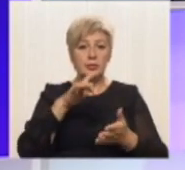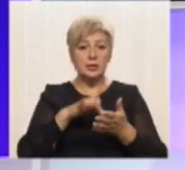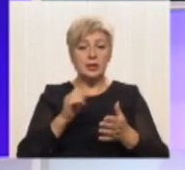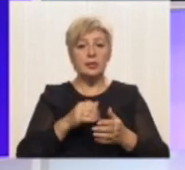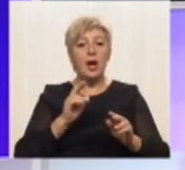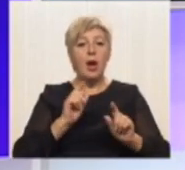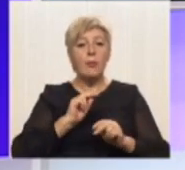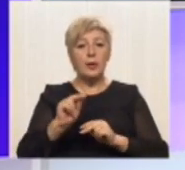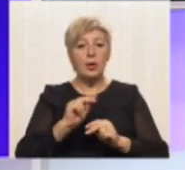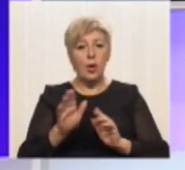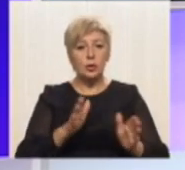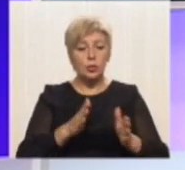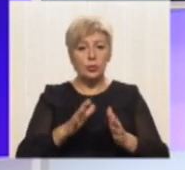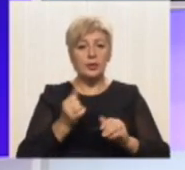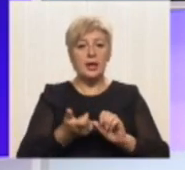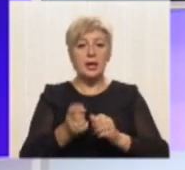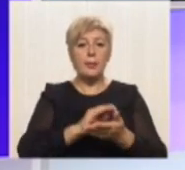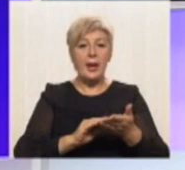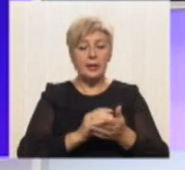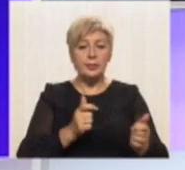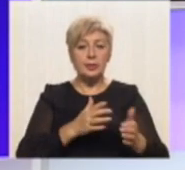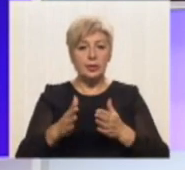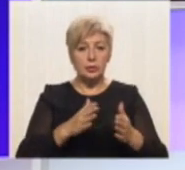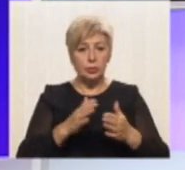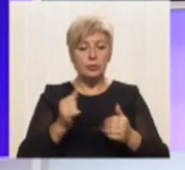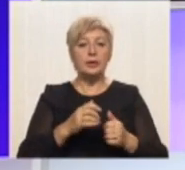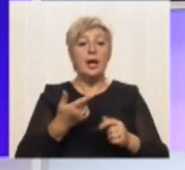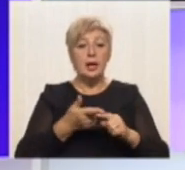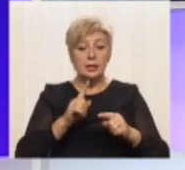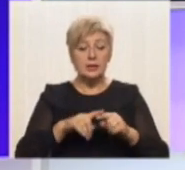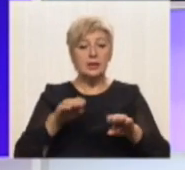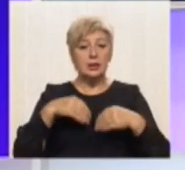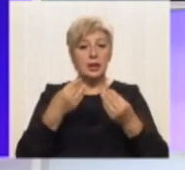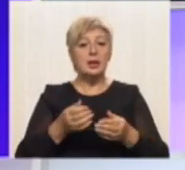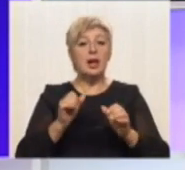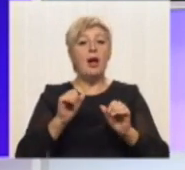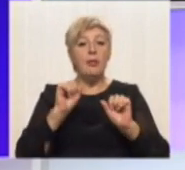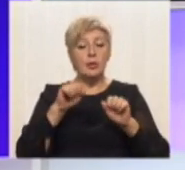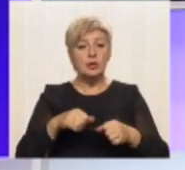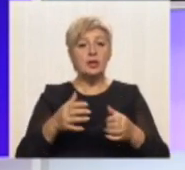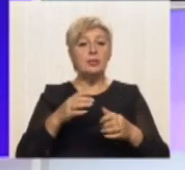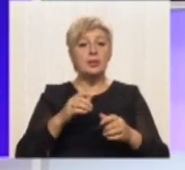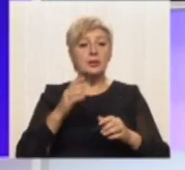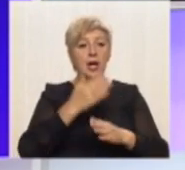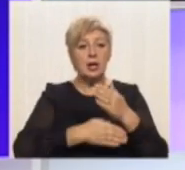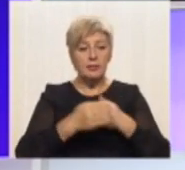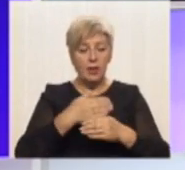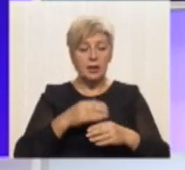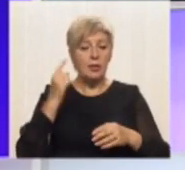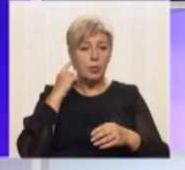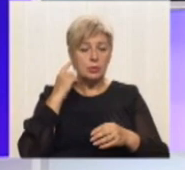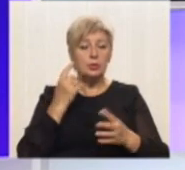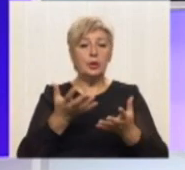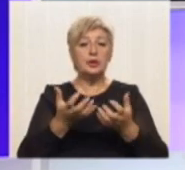перепідготовки кадрів. Це єдиний у місті заклад, який дає можливість підліткам з особливими потребами отримати професію. Подробиці у